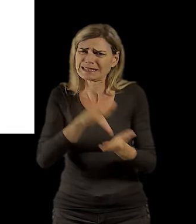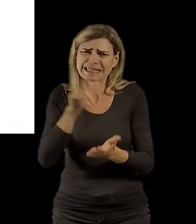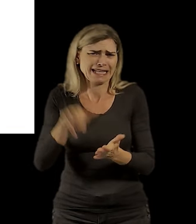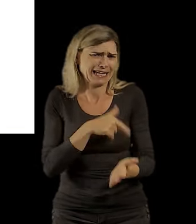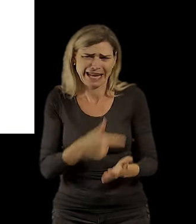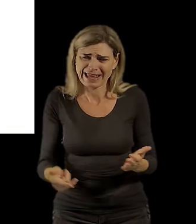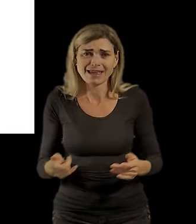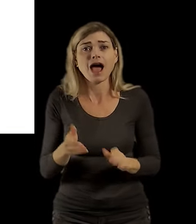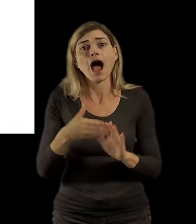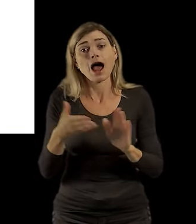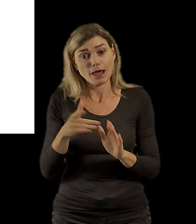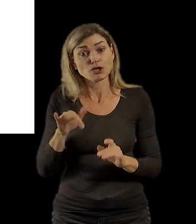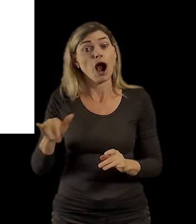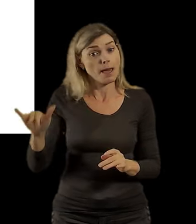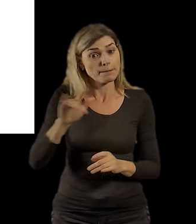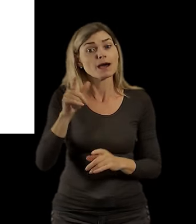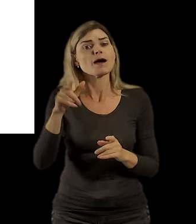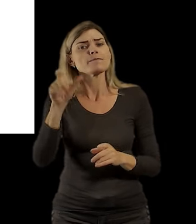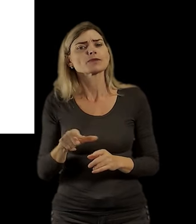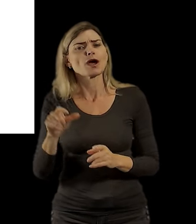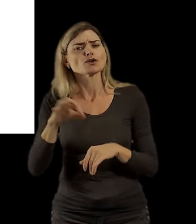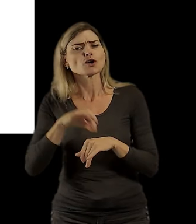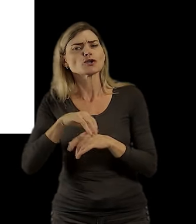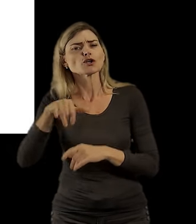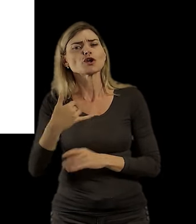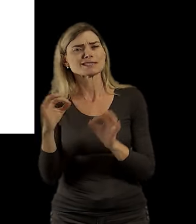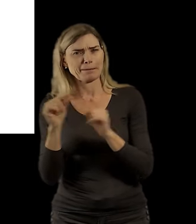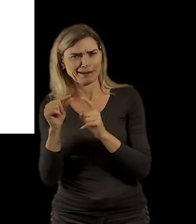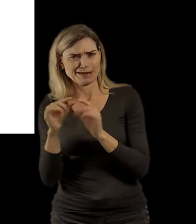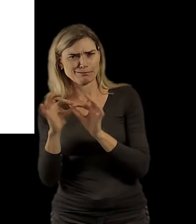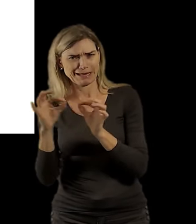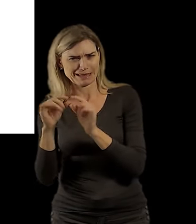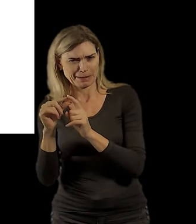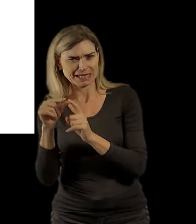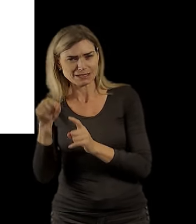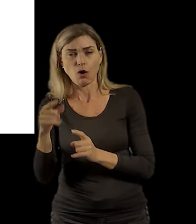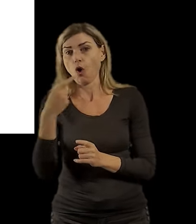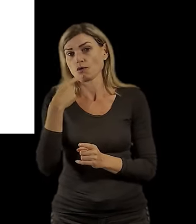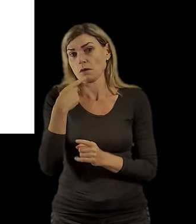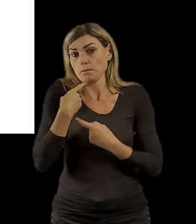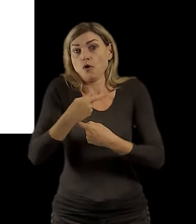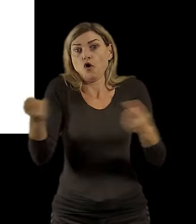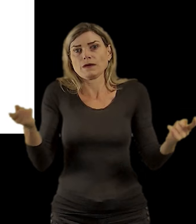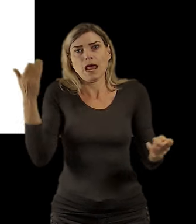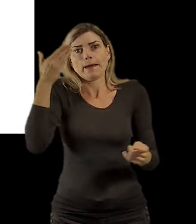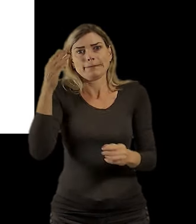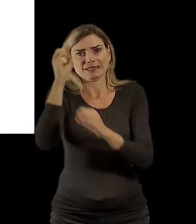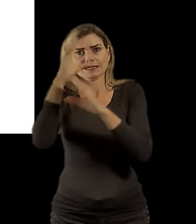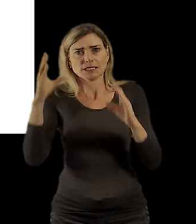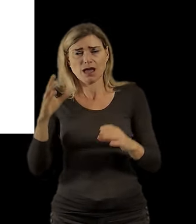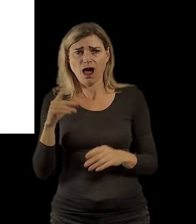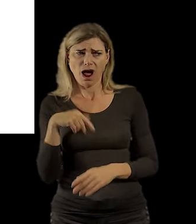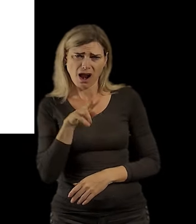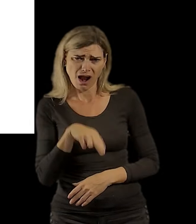to třeba Jordan Peterson. Možná ho znáte, člověk, který se identifikuje jako filozof, ale myslíme si o něm, že ve